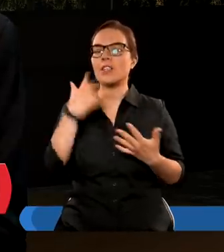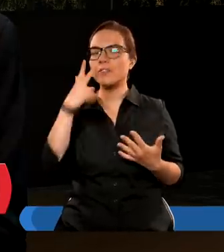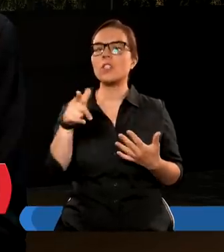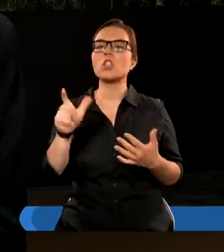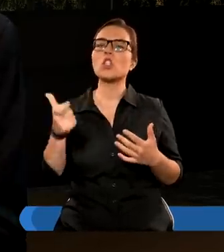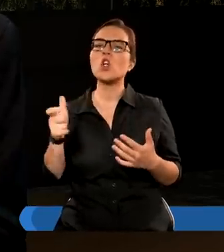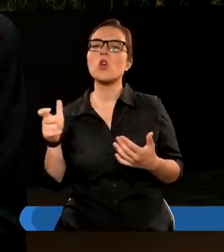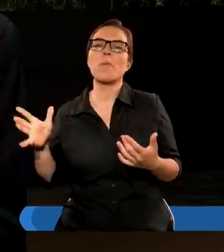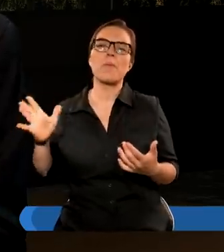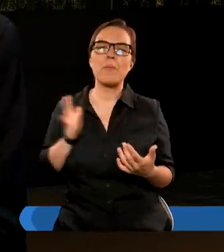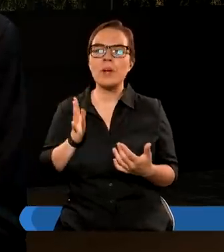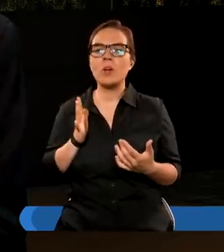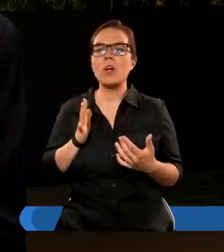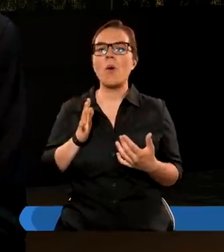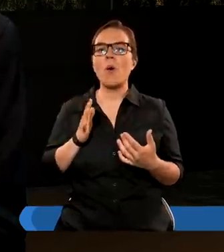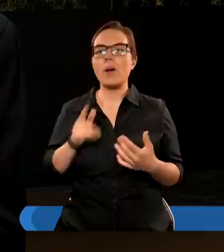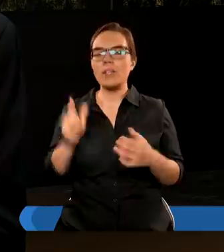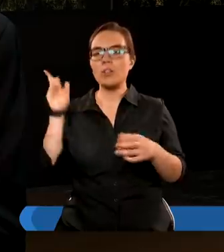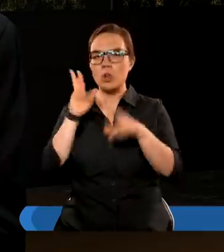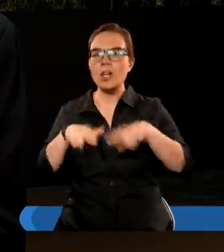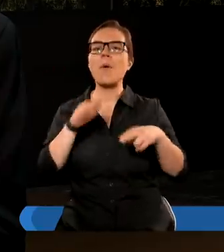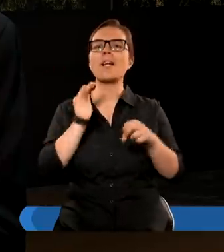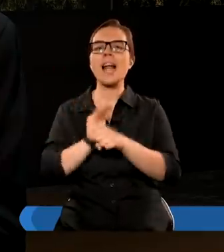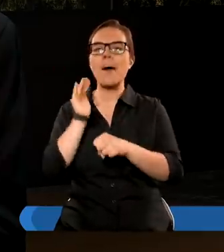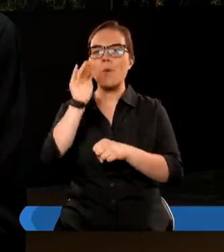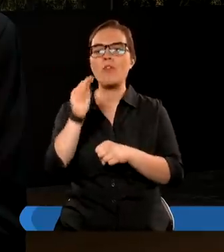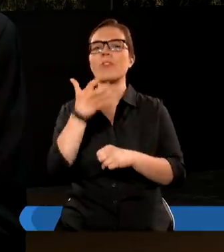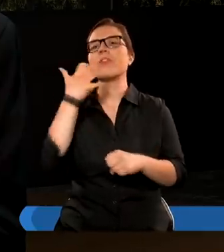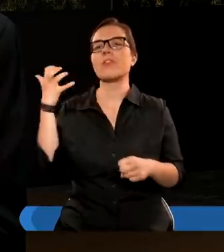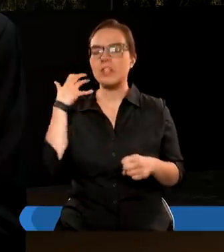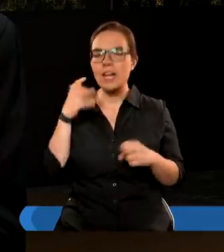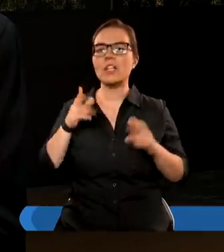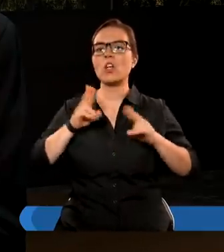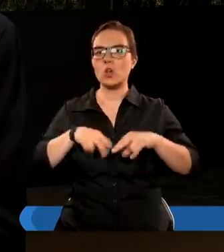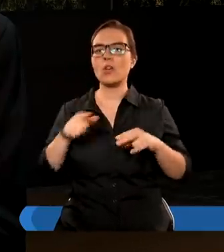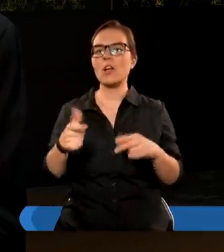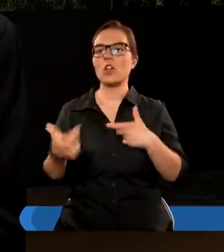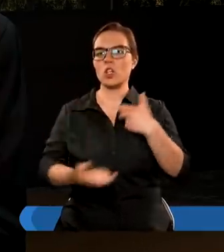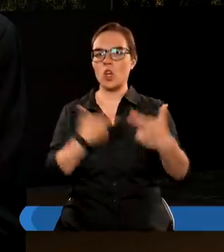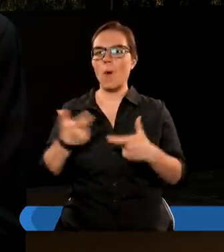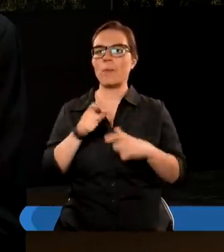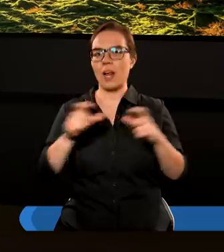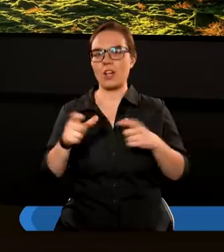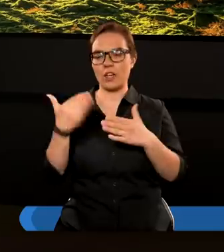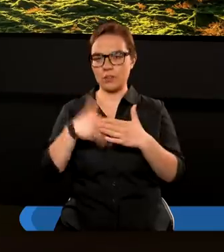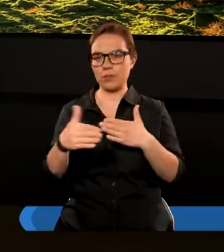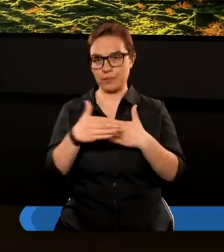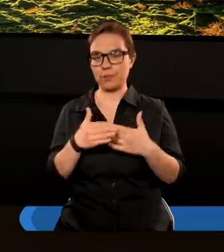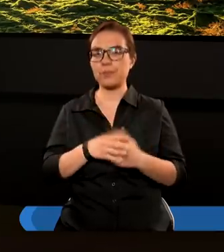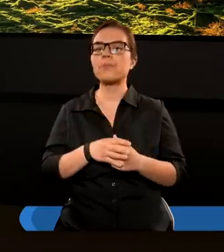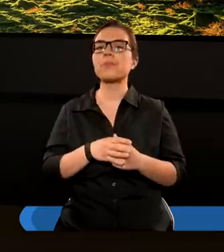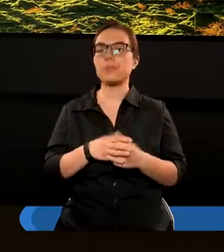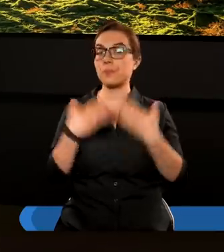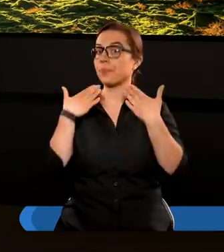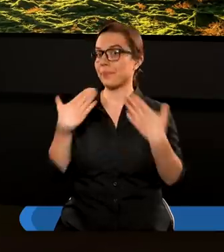coś, co było przed, zostało zapowiedziane wcześniej z przedstawieniem tego, jak się to zakończy. Dziękuję